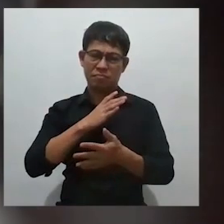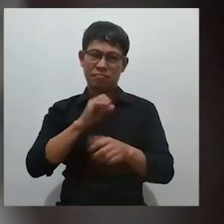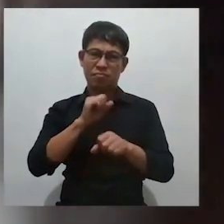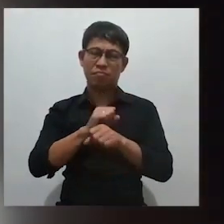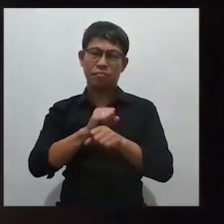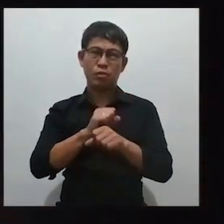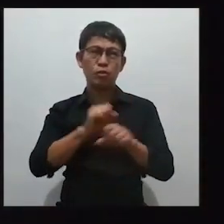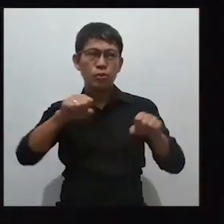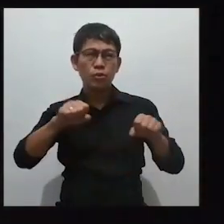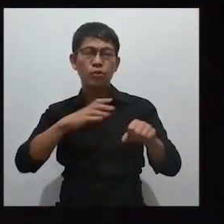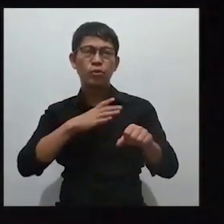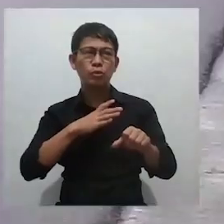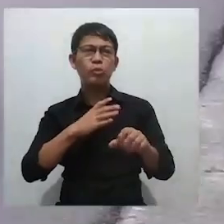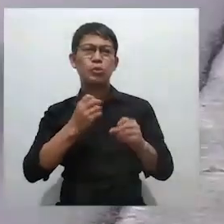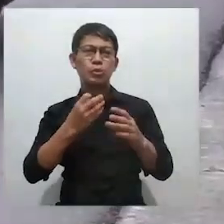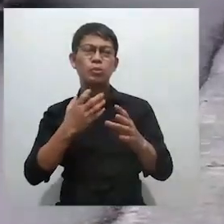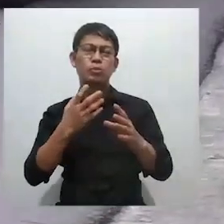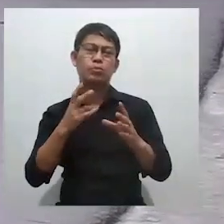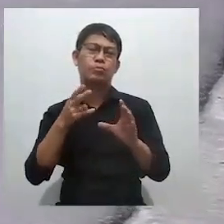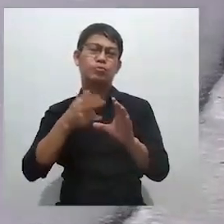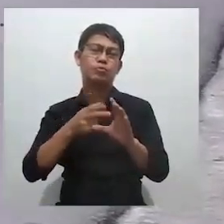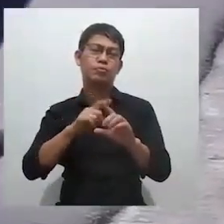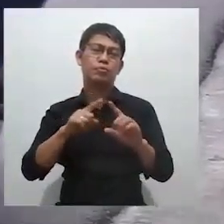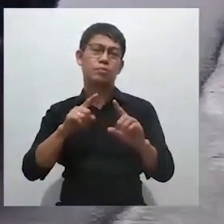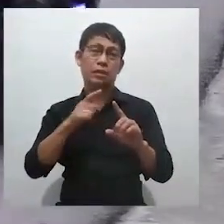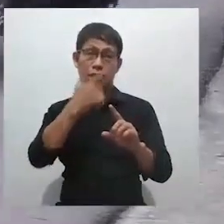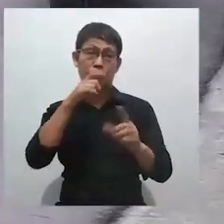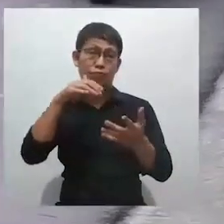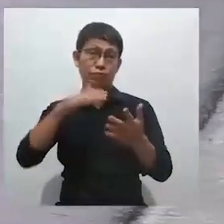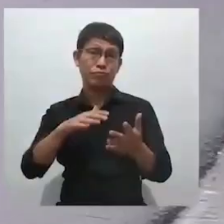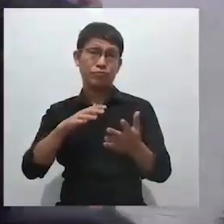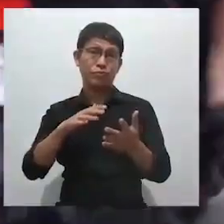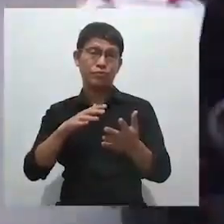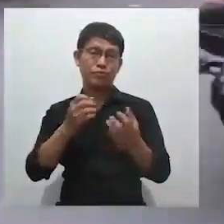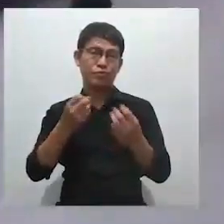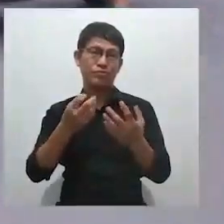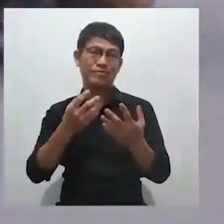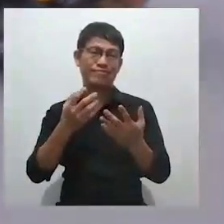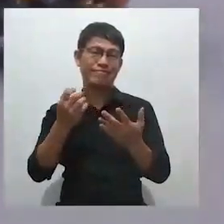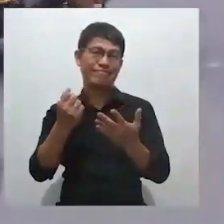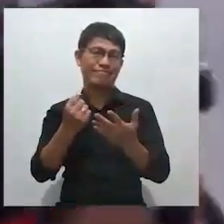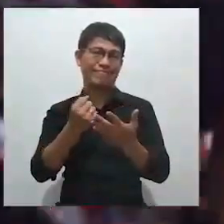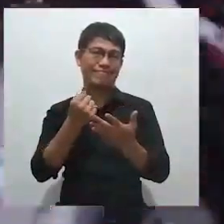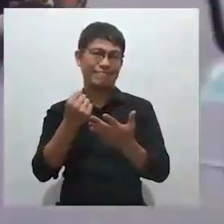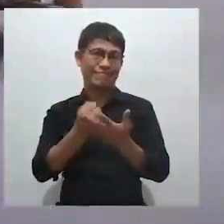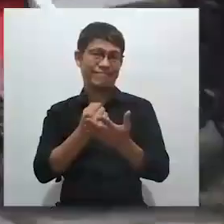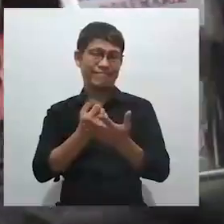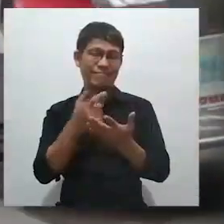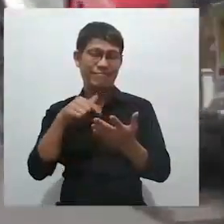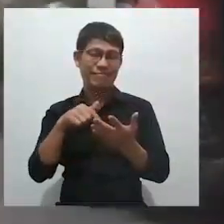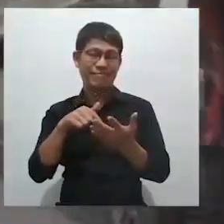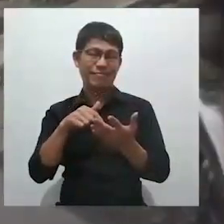mas marami ang pasahero. Sabi nga, may mga estudyante kasi. Mas madaling maghanap na